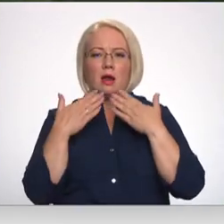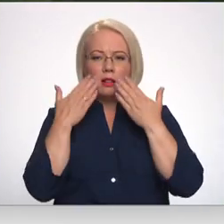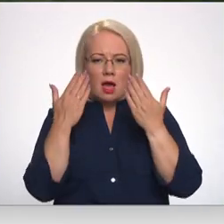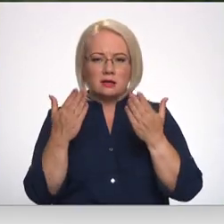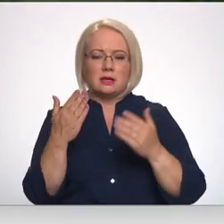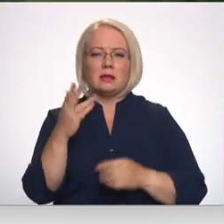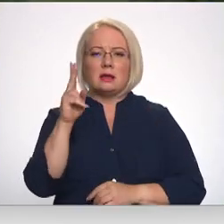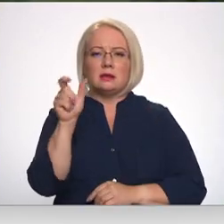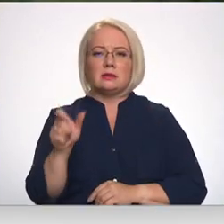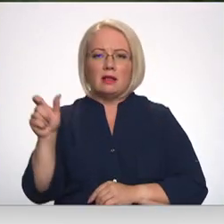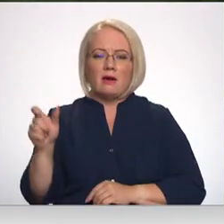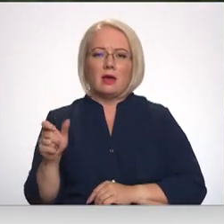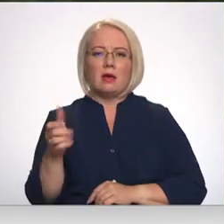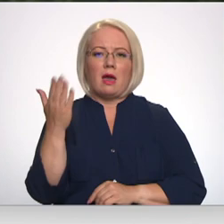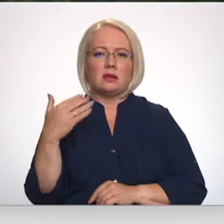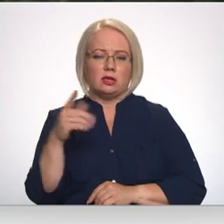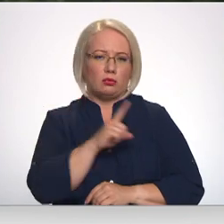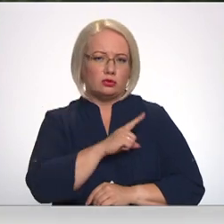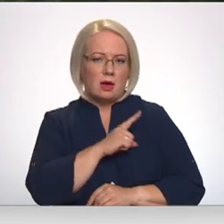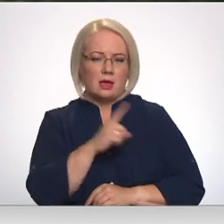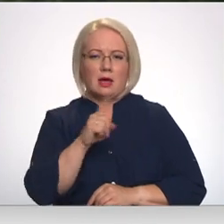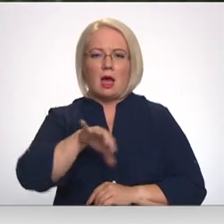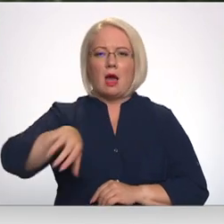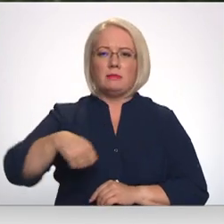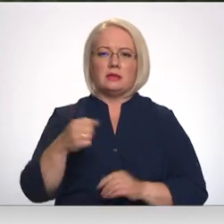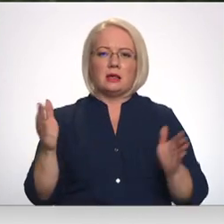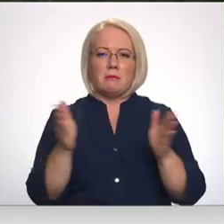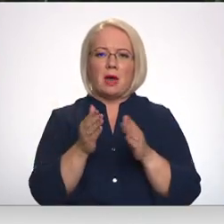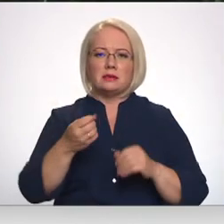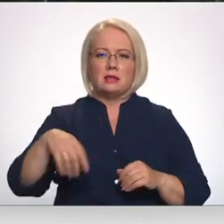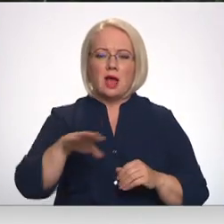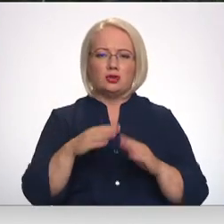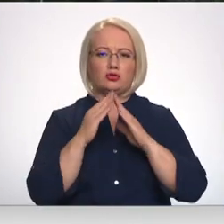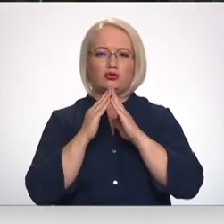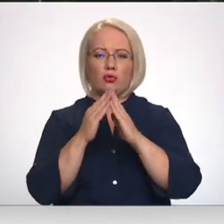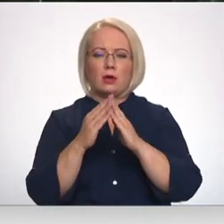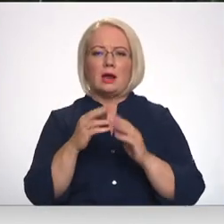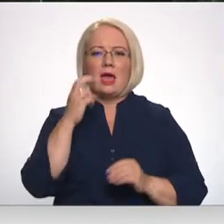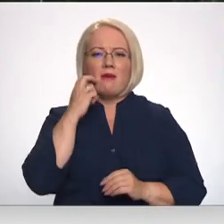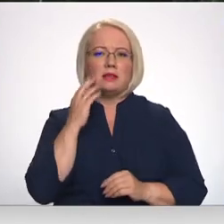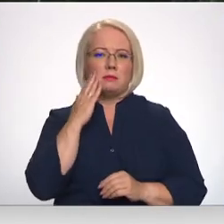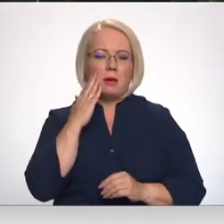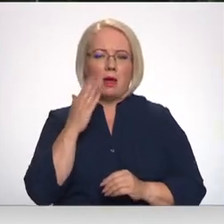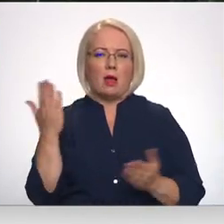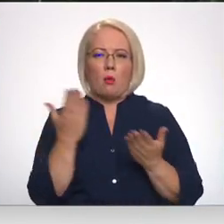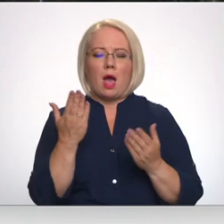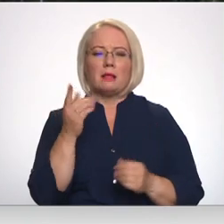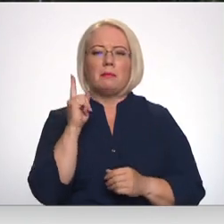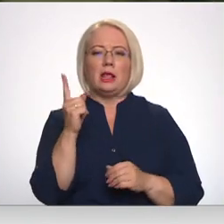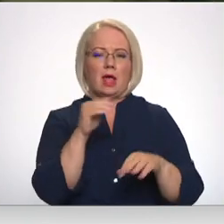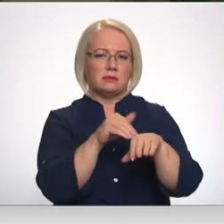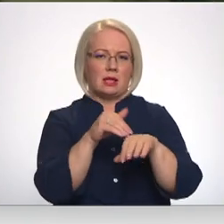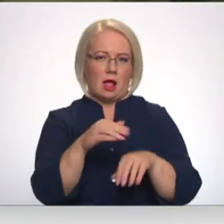cilvēki aicina uzmanīties, kad ir apzakti mazdārziņš, ķūnīši. Pat vec pie Balgā, nu tā kā jau kaut kādi brīdinājumi signāli ir